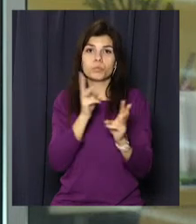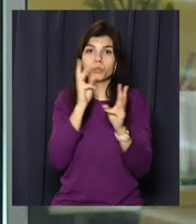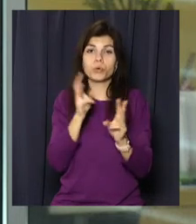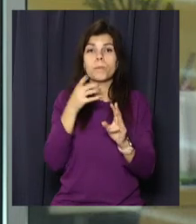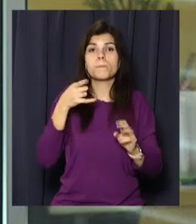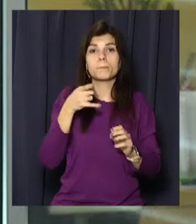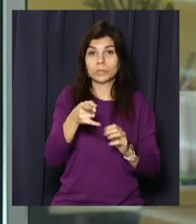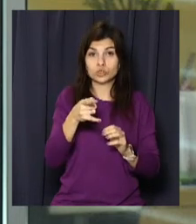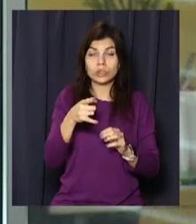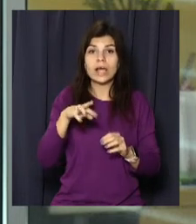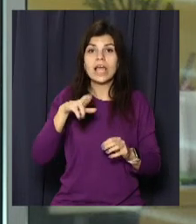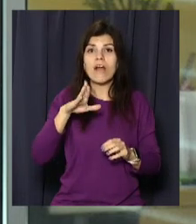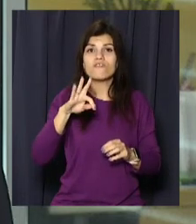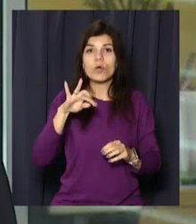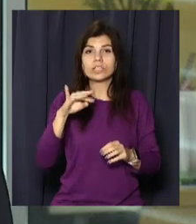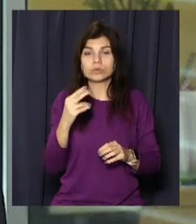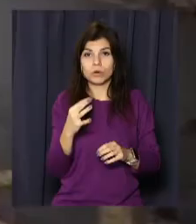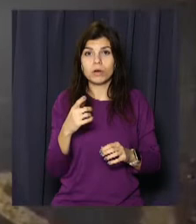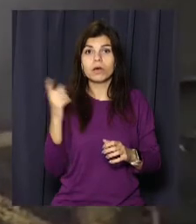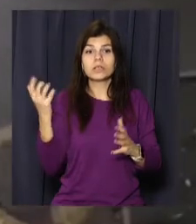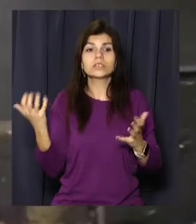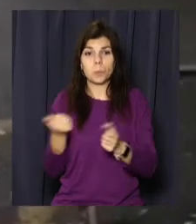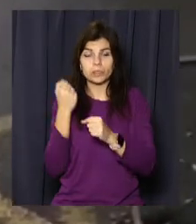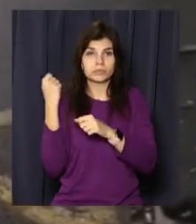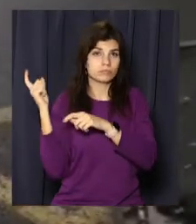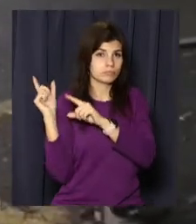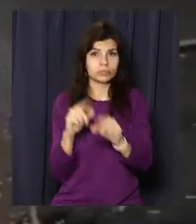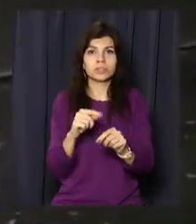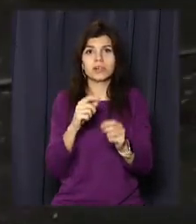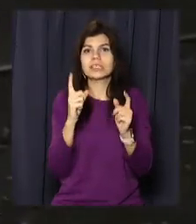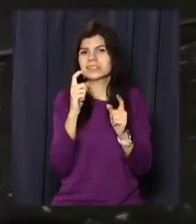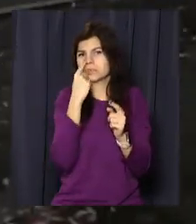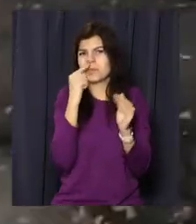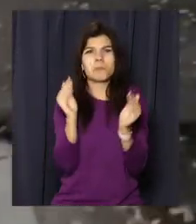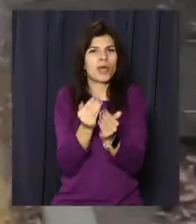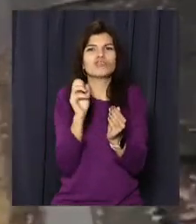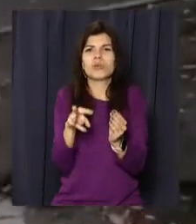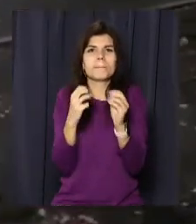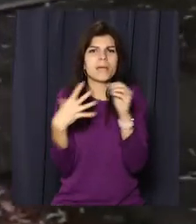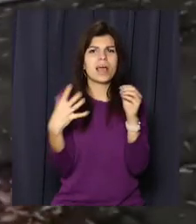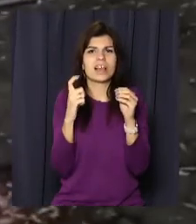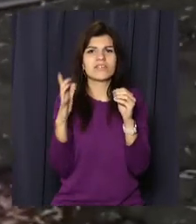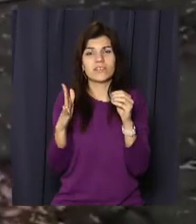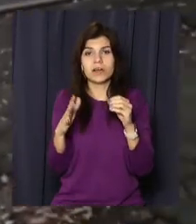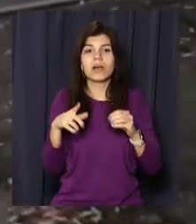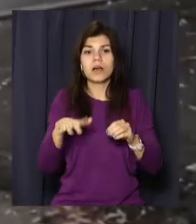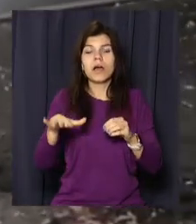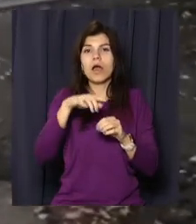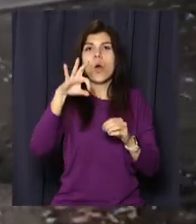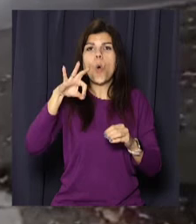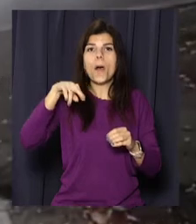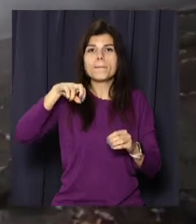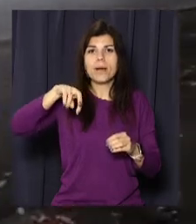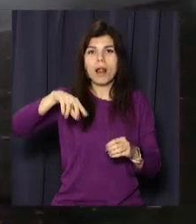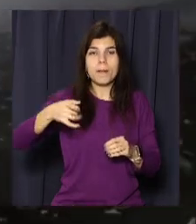на проспекті Яворницького. Рятувальники приборкали вогонь. Менш ніж за 15 хвилин пожежа виникла в салоні Ополя, що